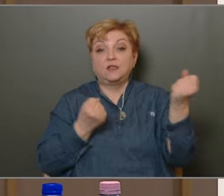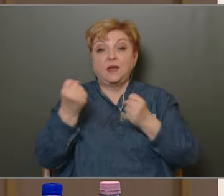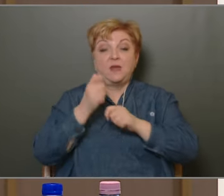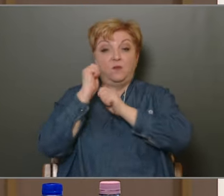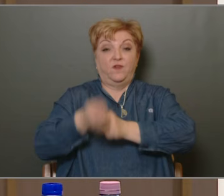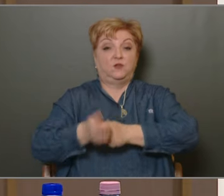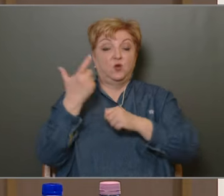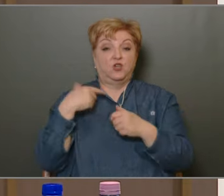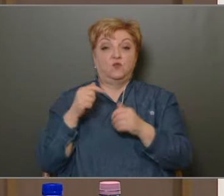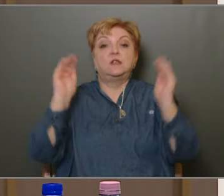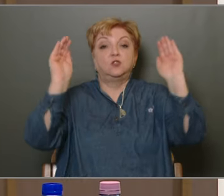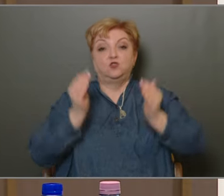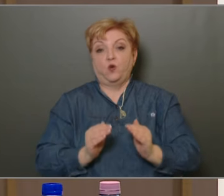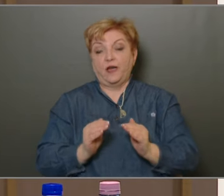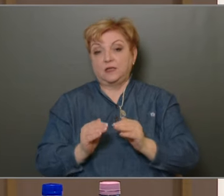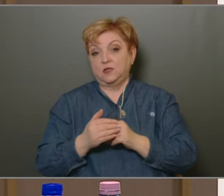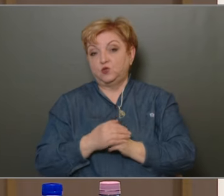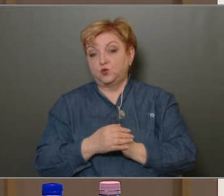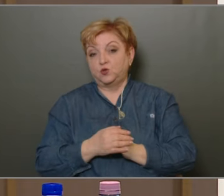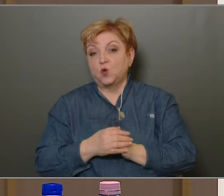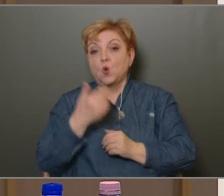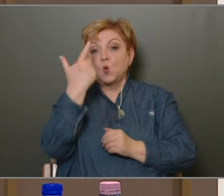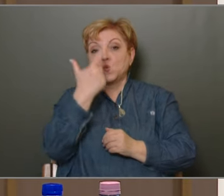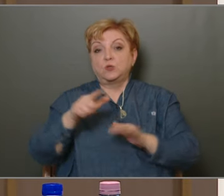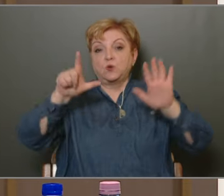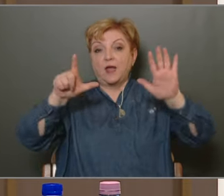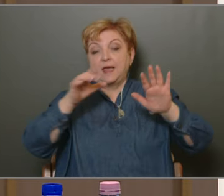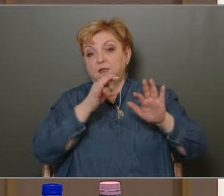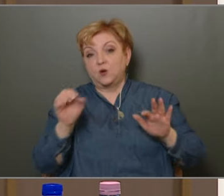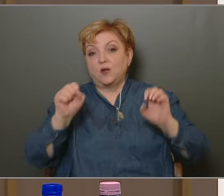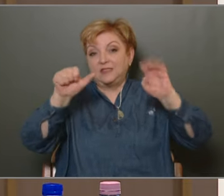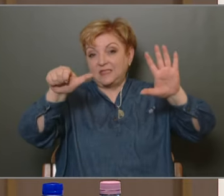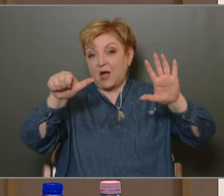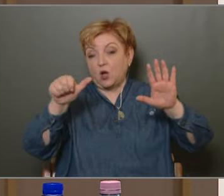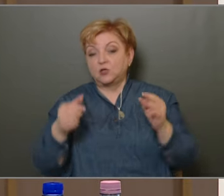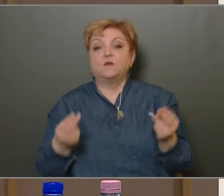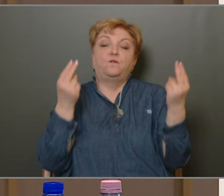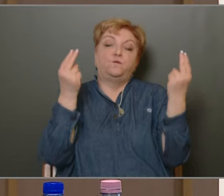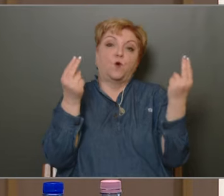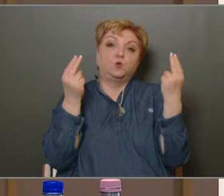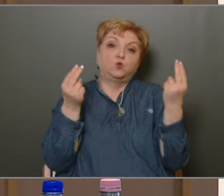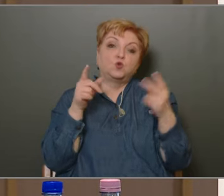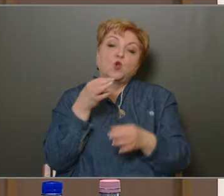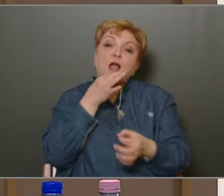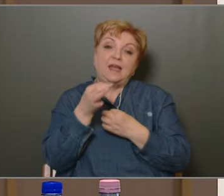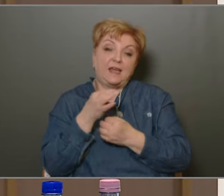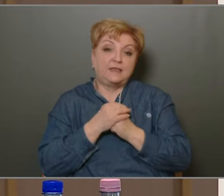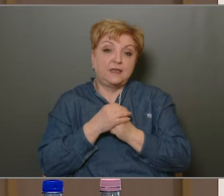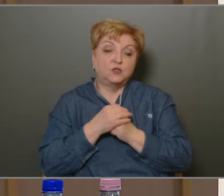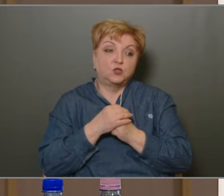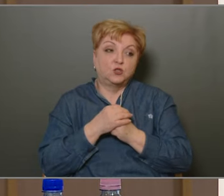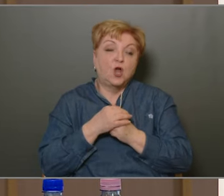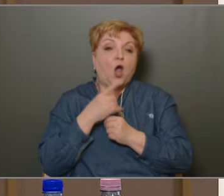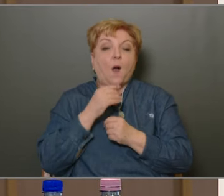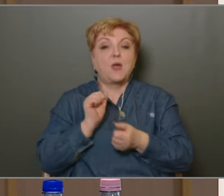Ez is egy jelentős csökkenés 27-ről 16-ra Tehát ez mind-mind azért azt gondolom a nagyon fontos olyan kérdés, ami a szovjetik